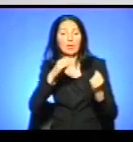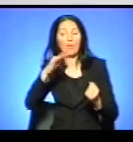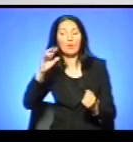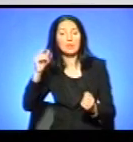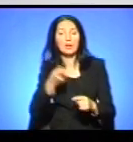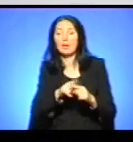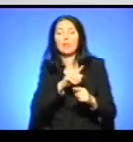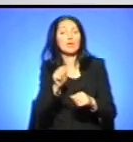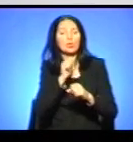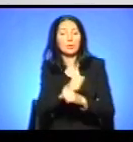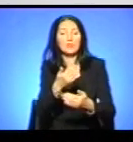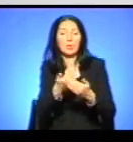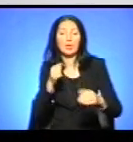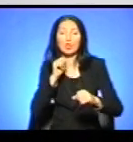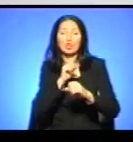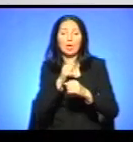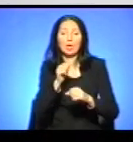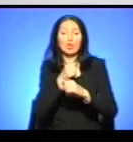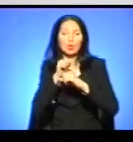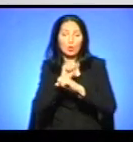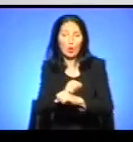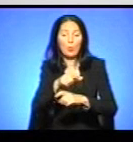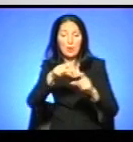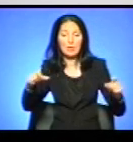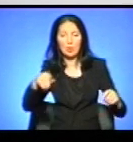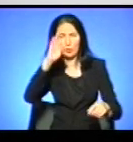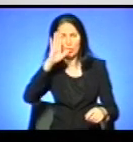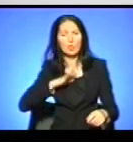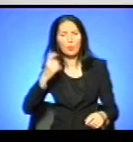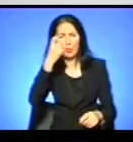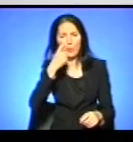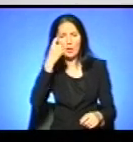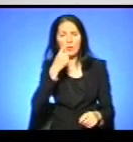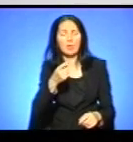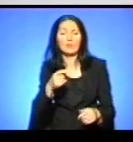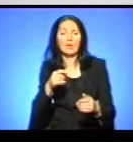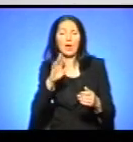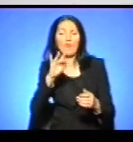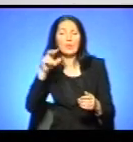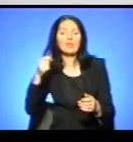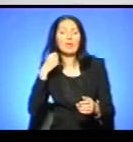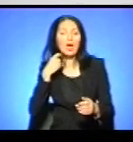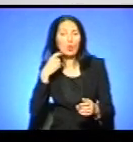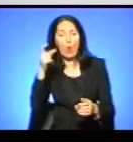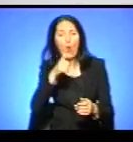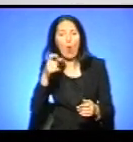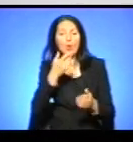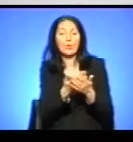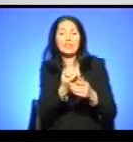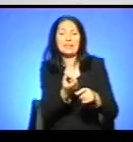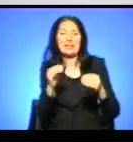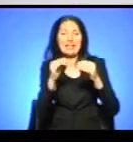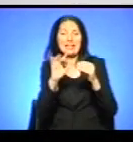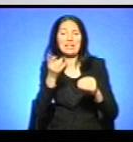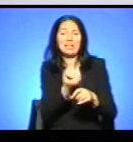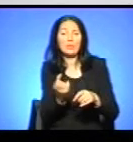стоп-лінією. Чоловік був за кермом у нетверезому стані. Вміст алкоголю в крові майже у 10 разів перевищував допустиму норму.